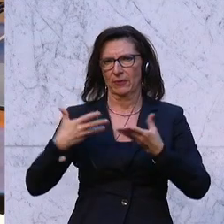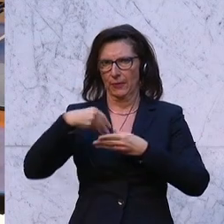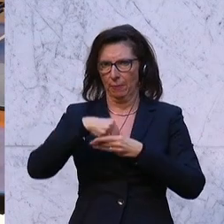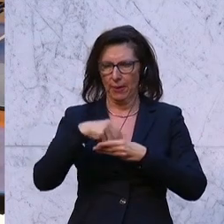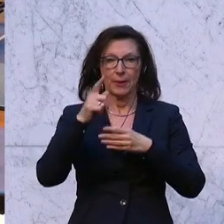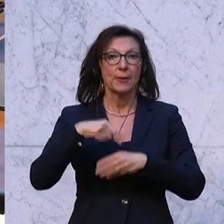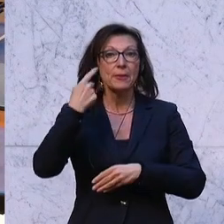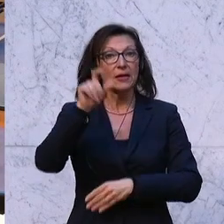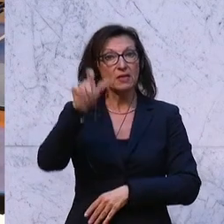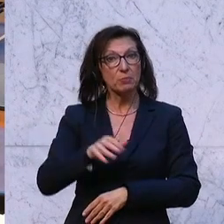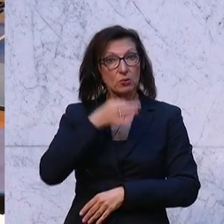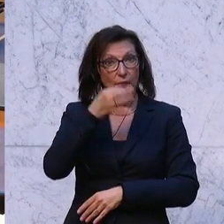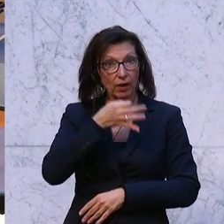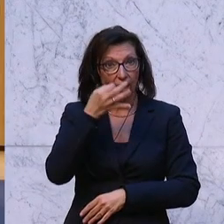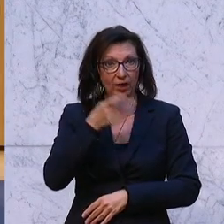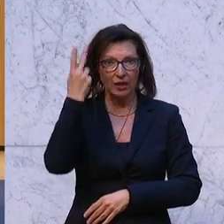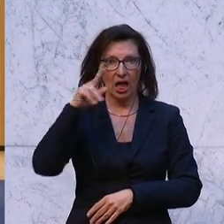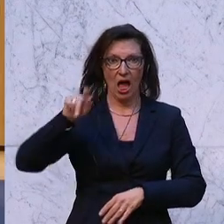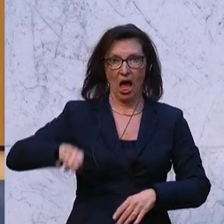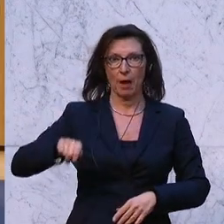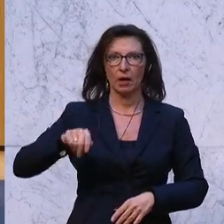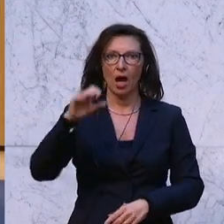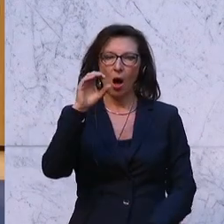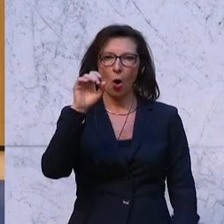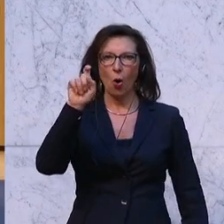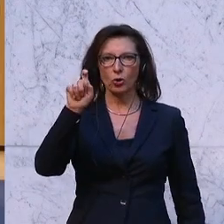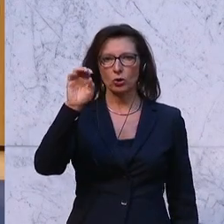Nächster Redner, Herr Abgeordneter Christian Oksonetsch.